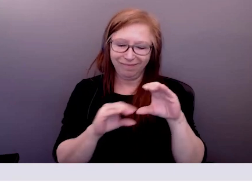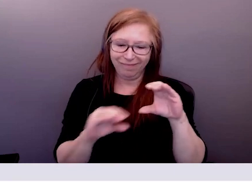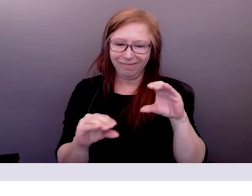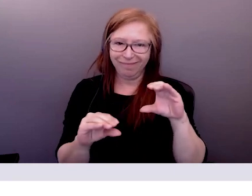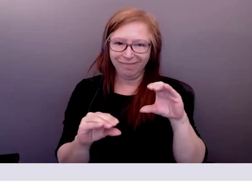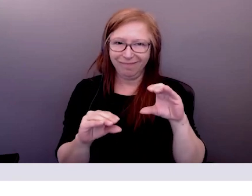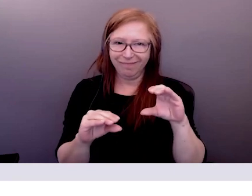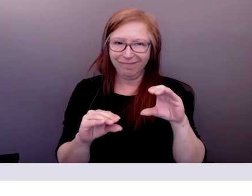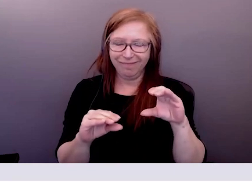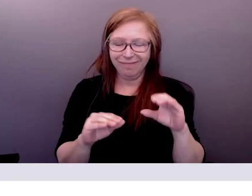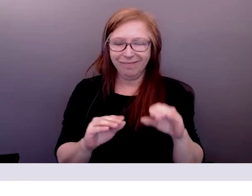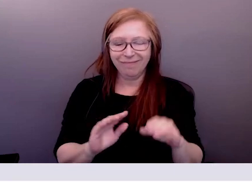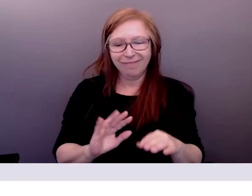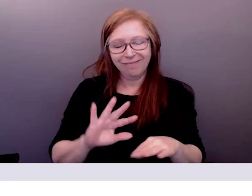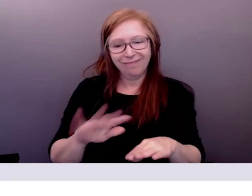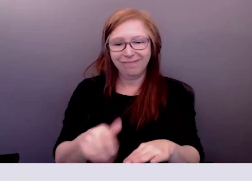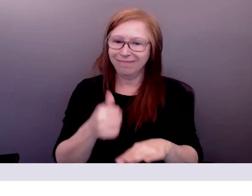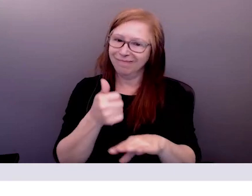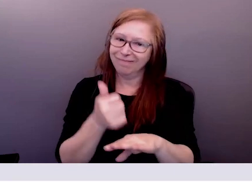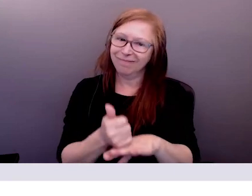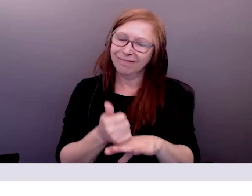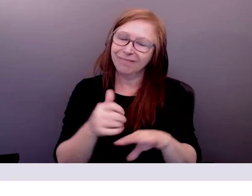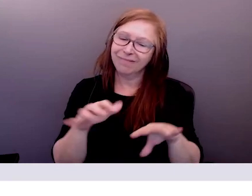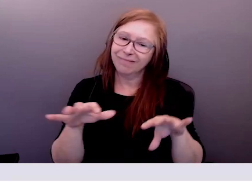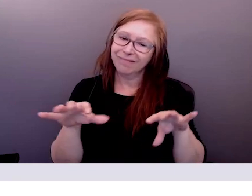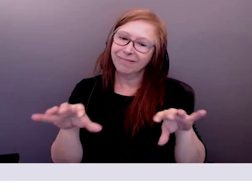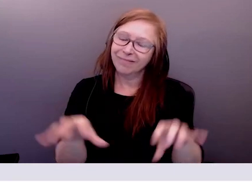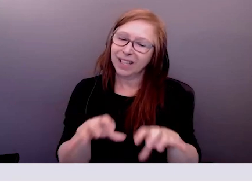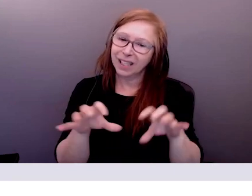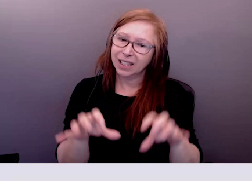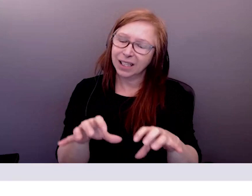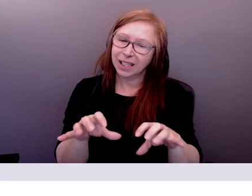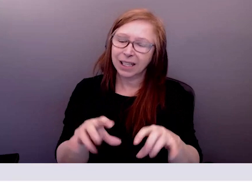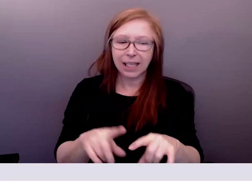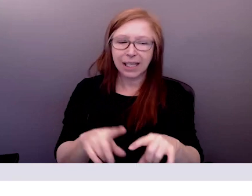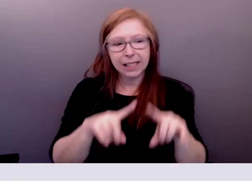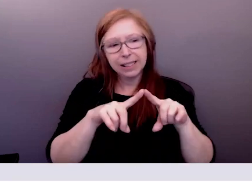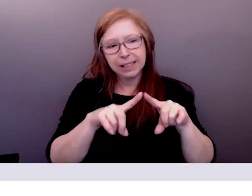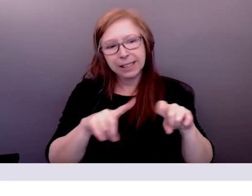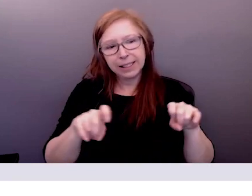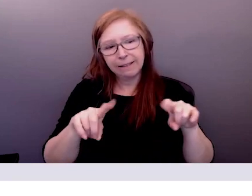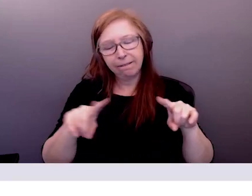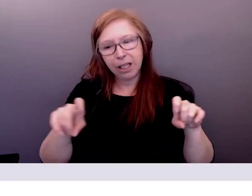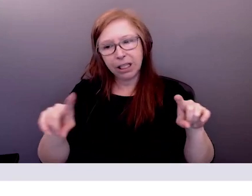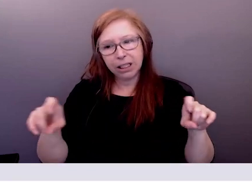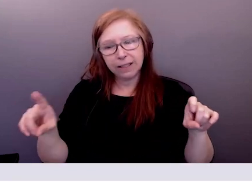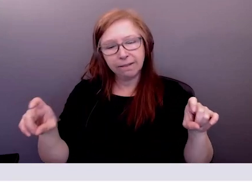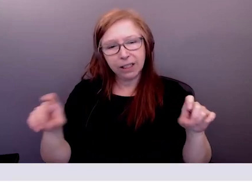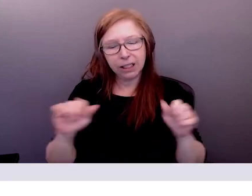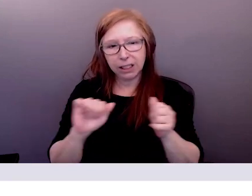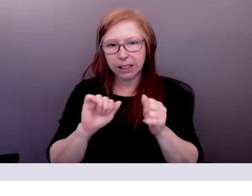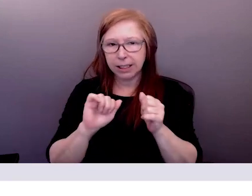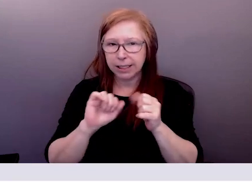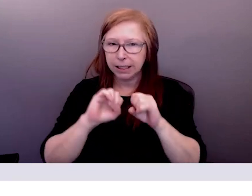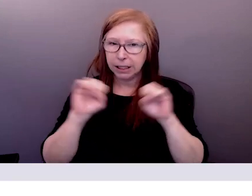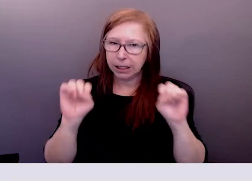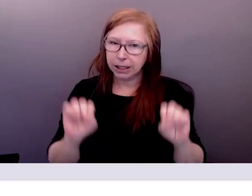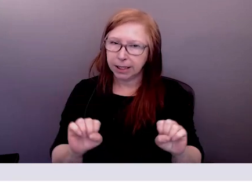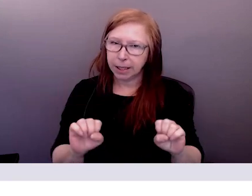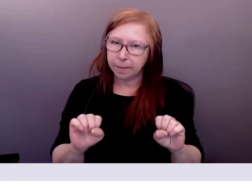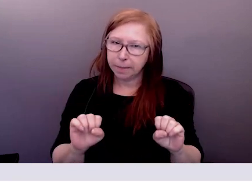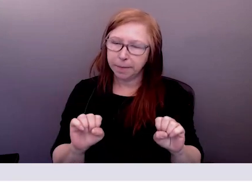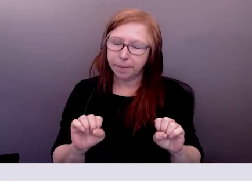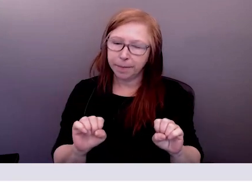aboutit en action et voilà il s'agit là de créer les liens entre les pointillés